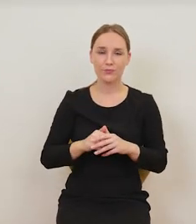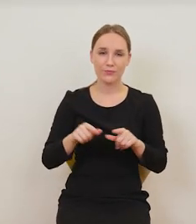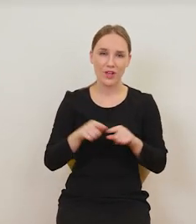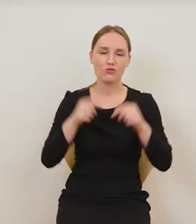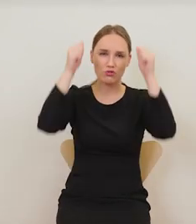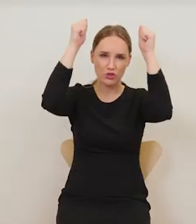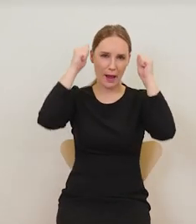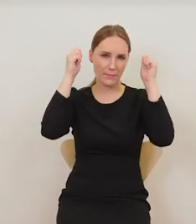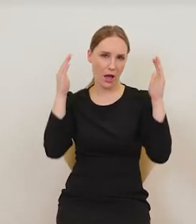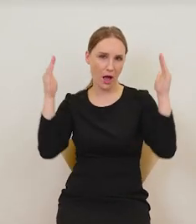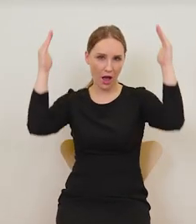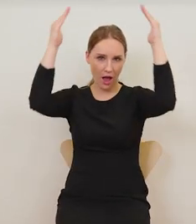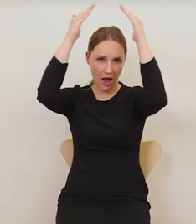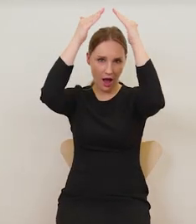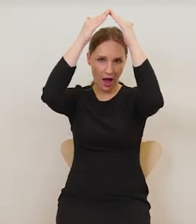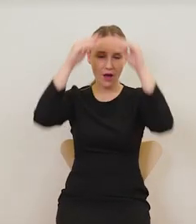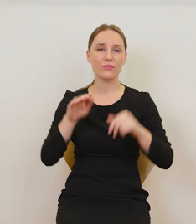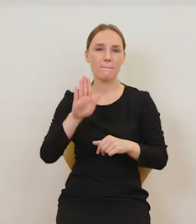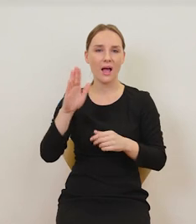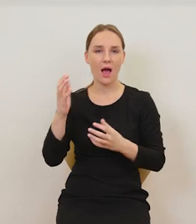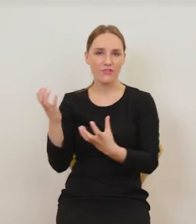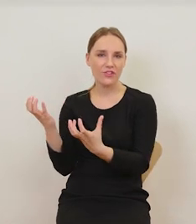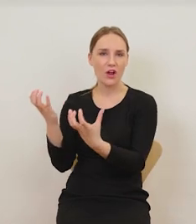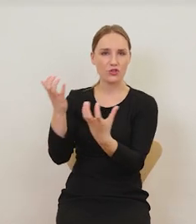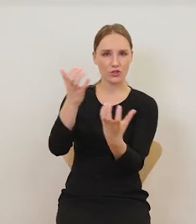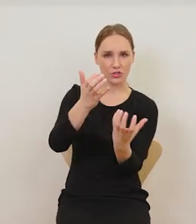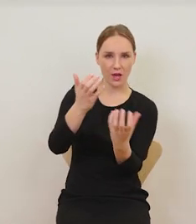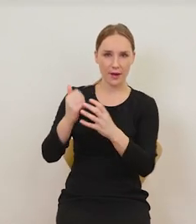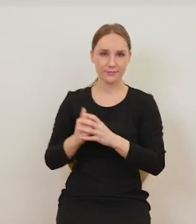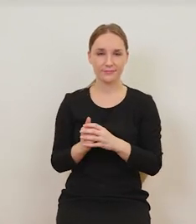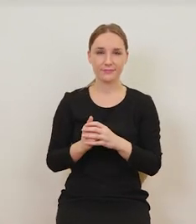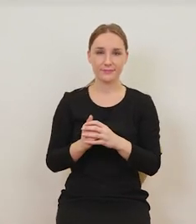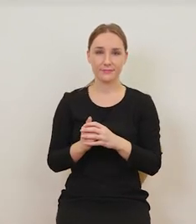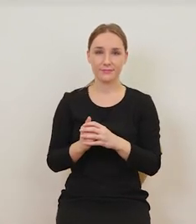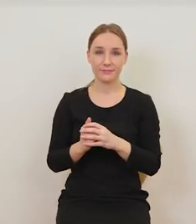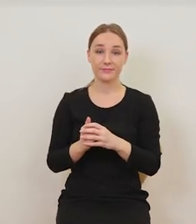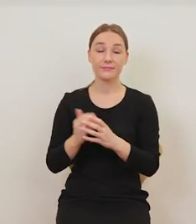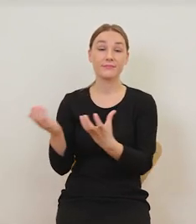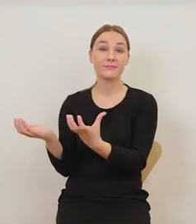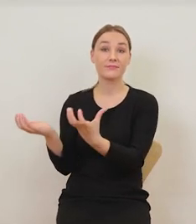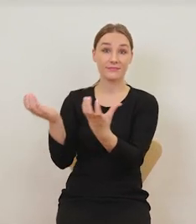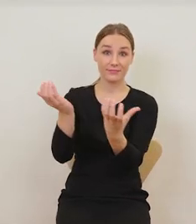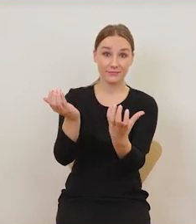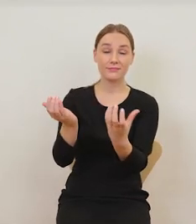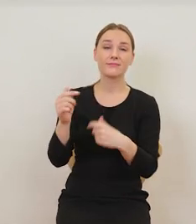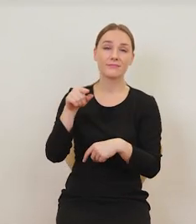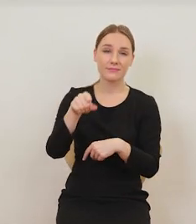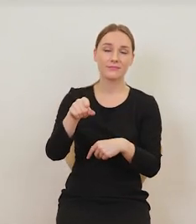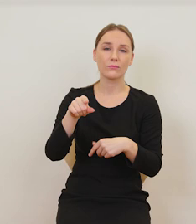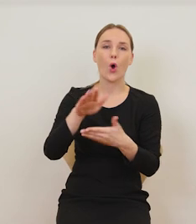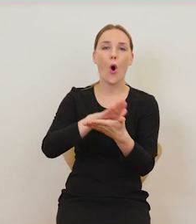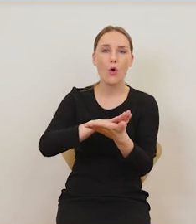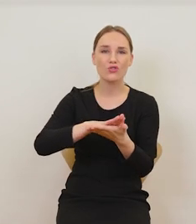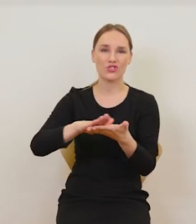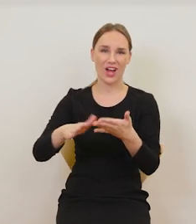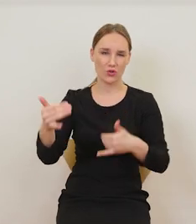czapie z dużym naczyniem, które właśnie zawiera oczyszczającą